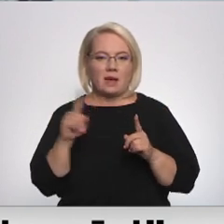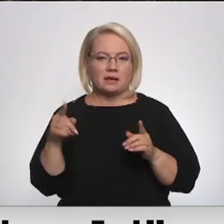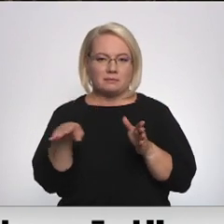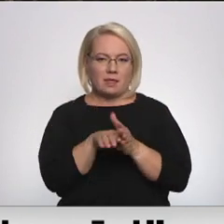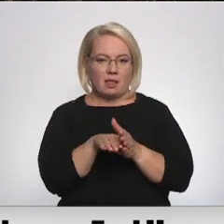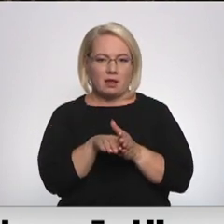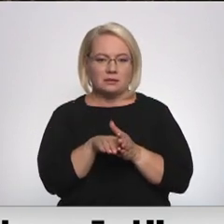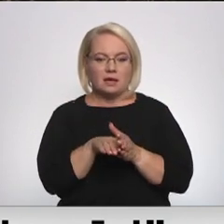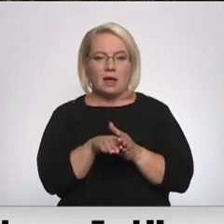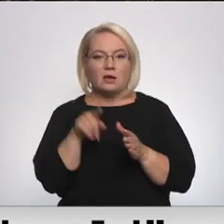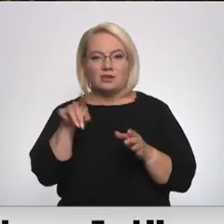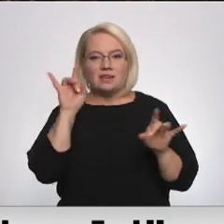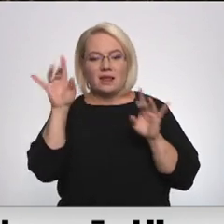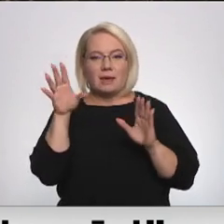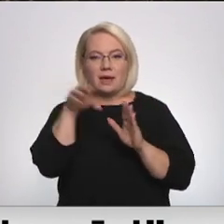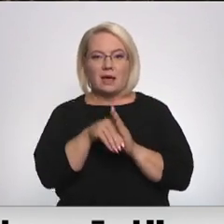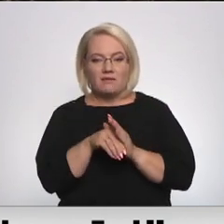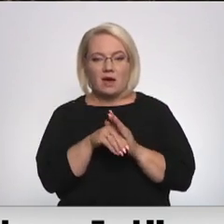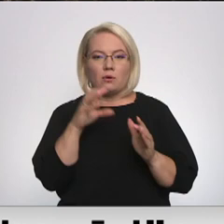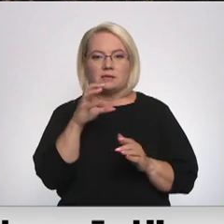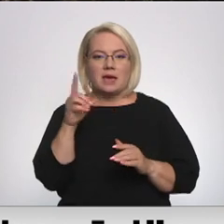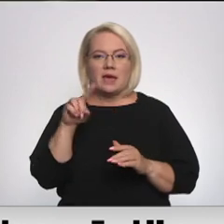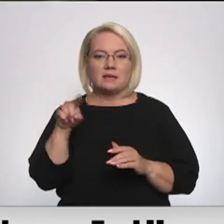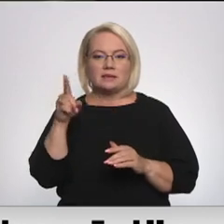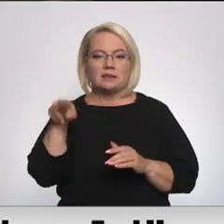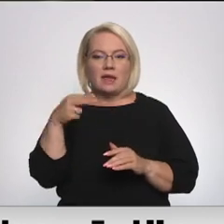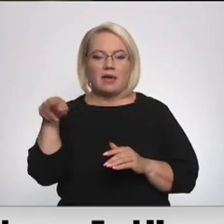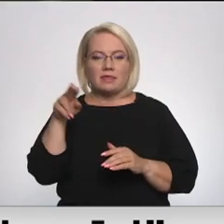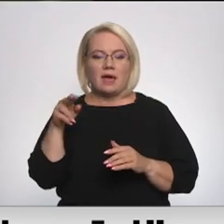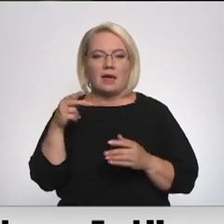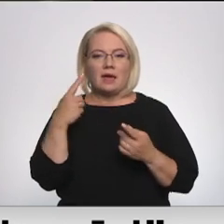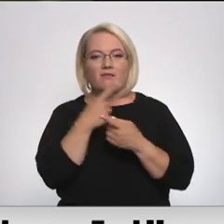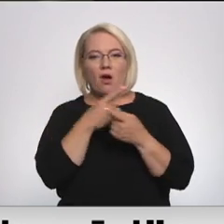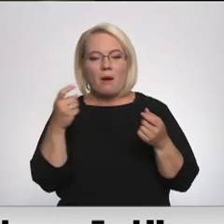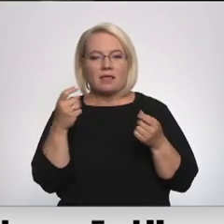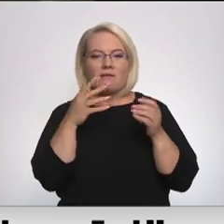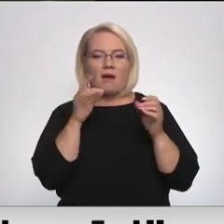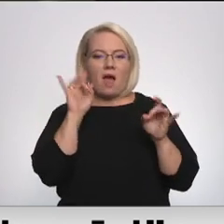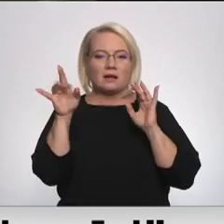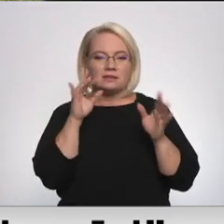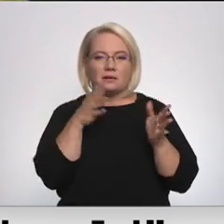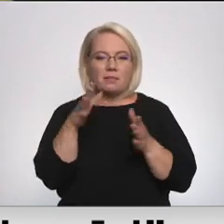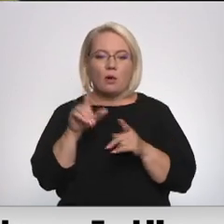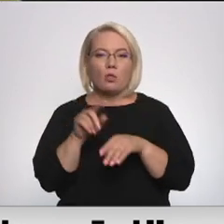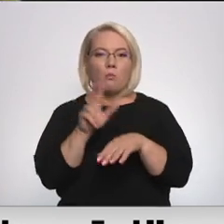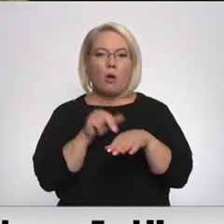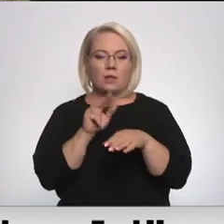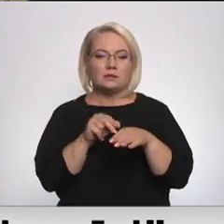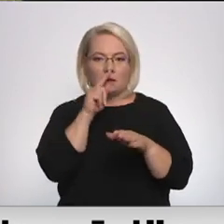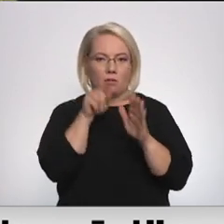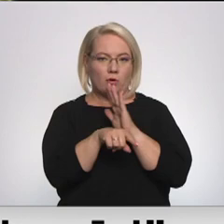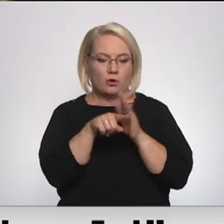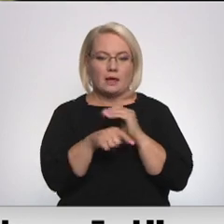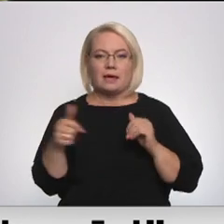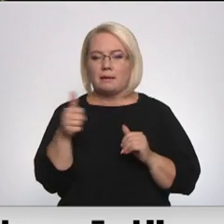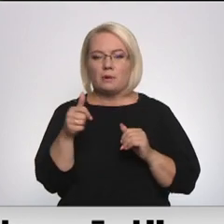satiksmē. Kampaņas ietvaros, CSDD organizēja informatīvas akcijas, bet valsts policija rīkoja pāpildus reidus uz ceļiem, īpašu